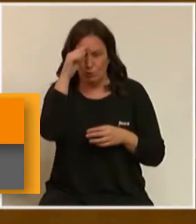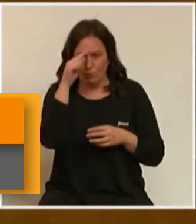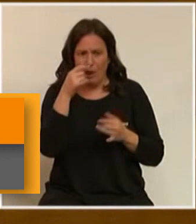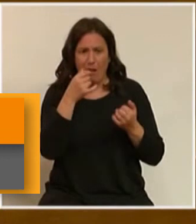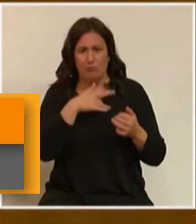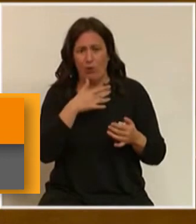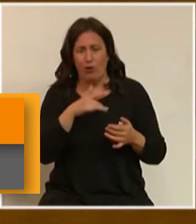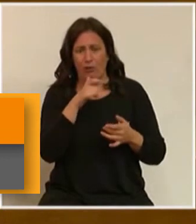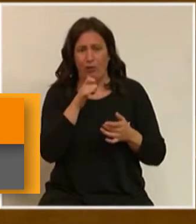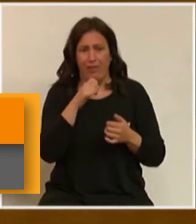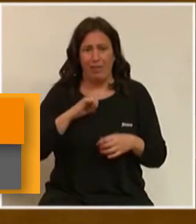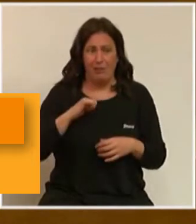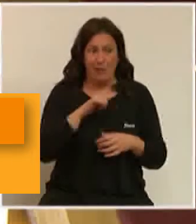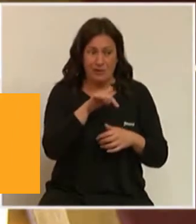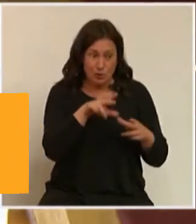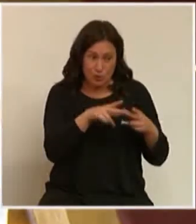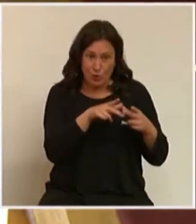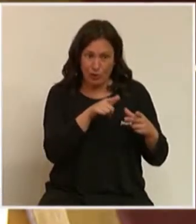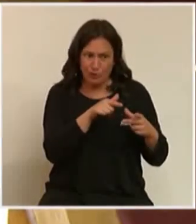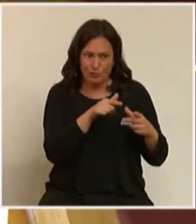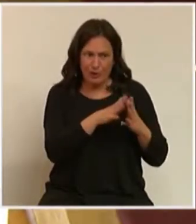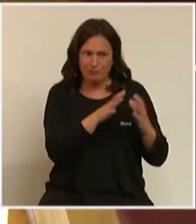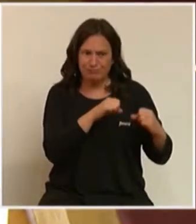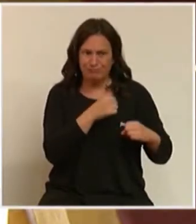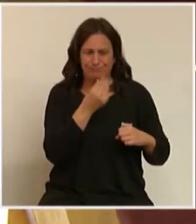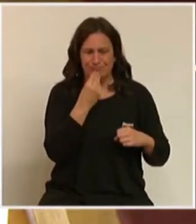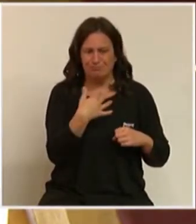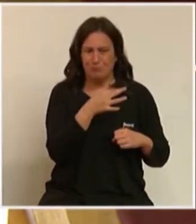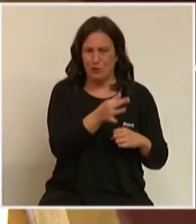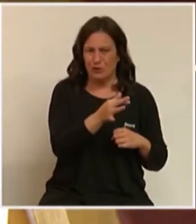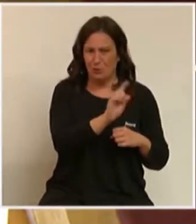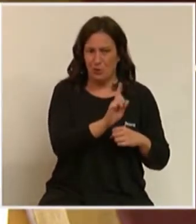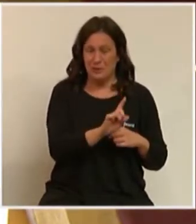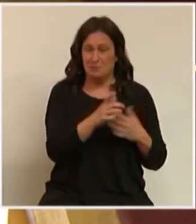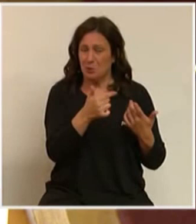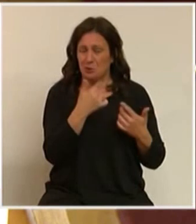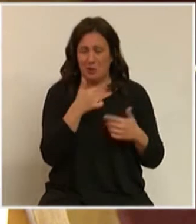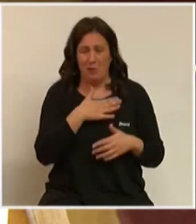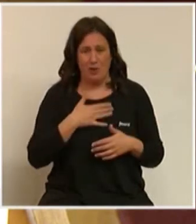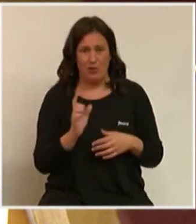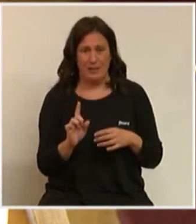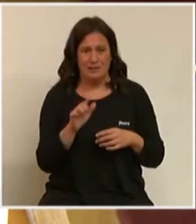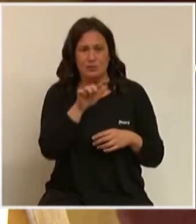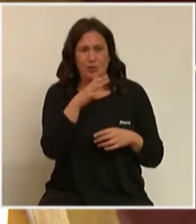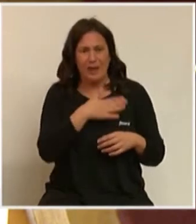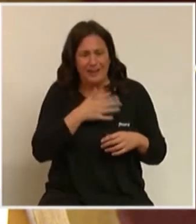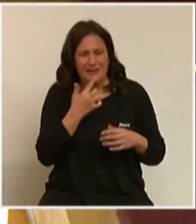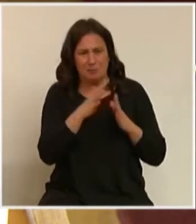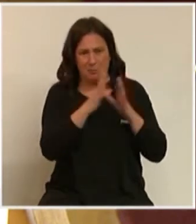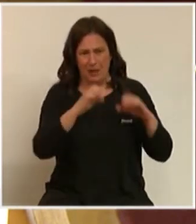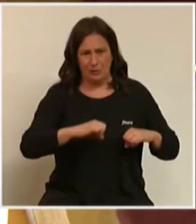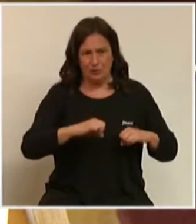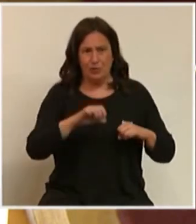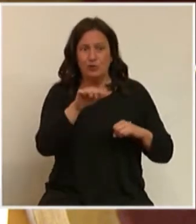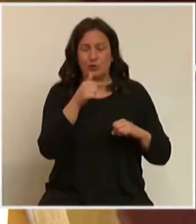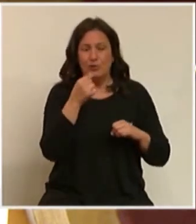no són els millors aliats, però cap resposta reverem. I ara vostè ve en pactes. Mire, vostè té l'oportunitat d'aclarir de quin